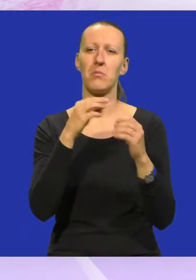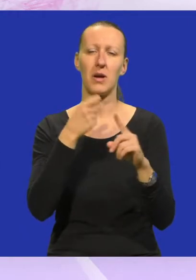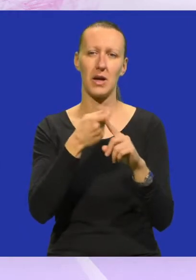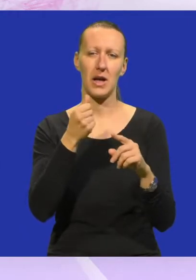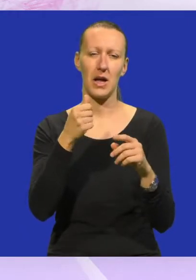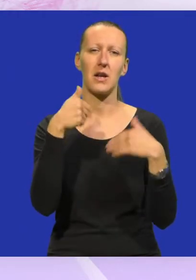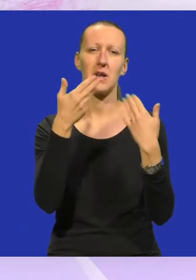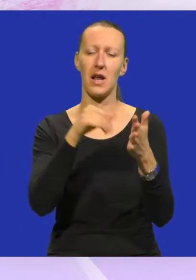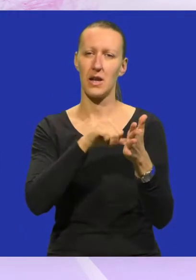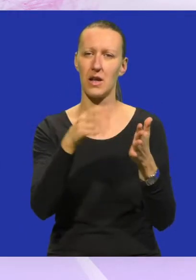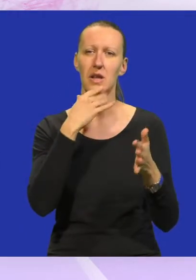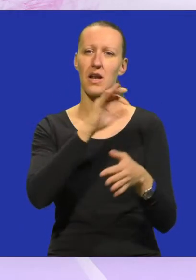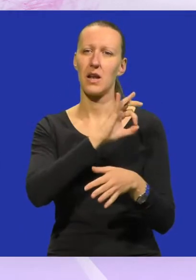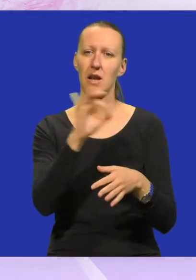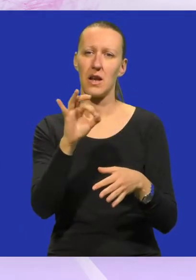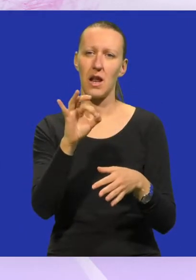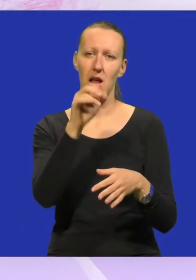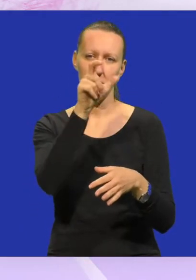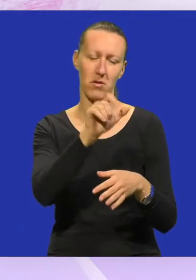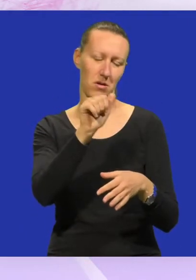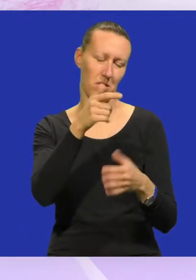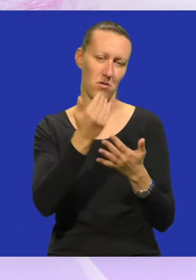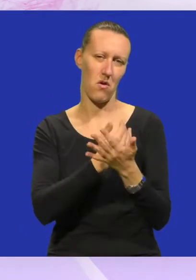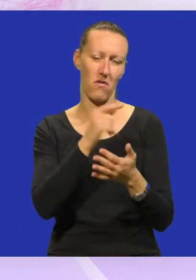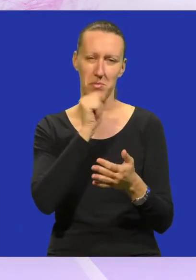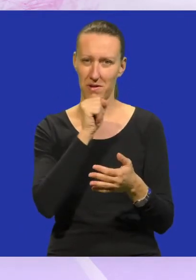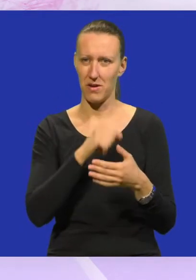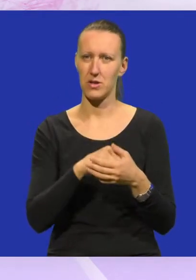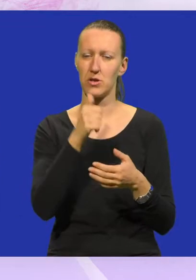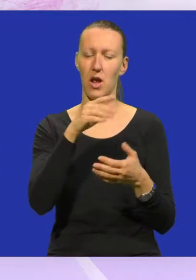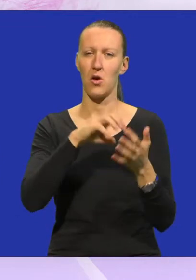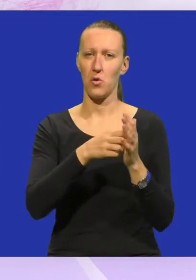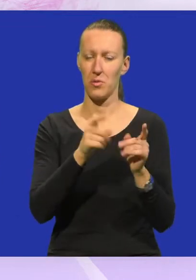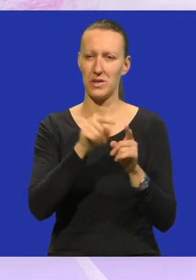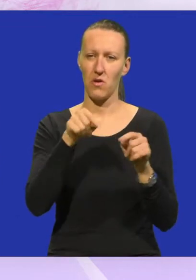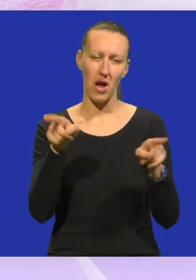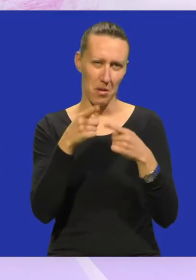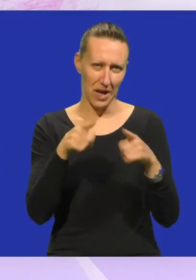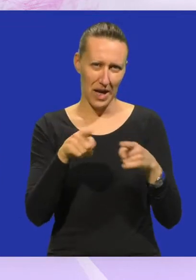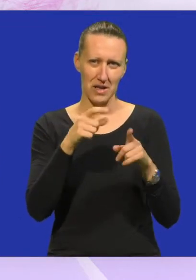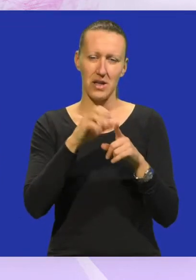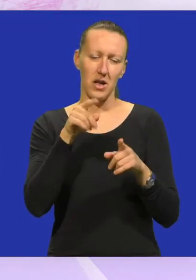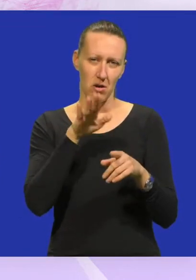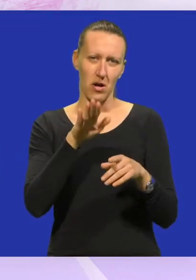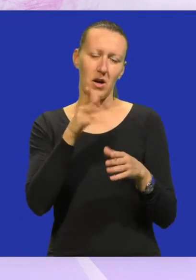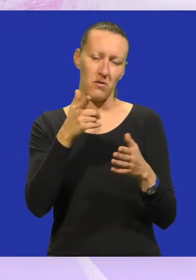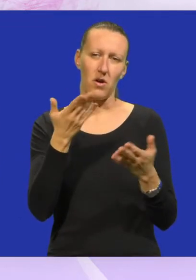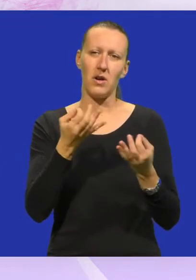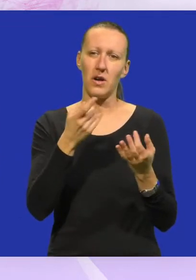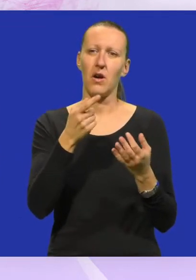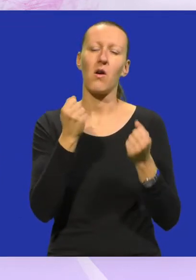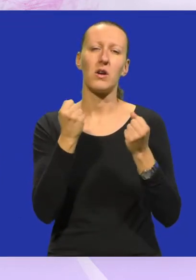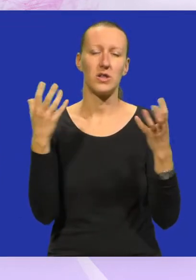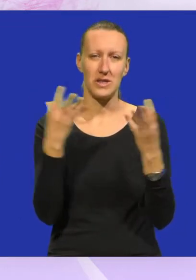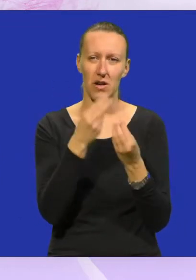dodijelio mu i nagradu za najboljeg debitanta. To je isti taj autorski tim koji je radio i ovu pjesmu dijelom, tako da, eto, nekako se